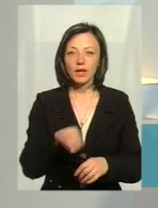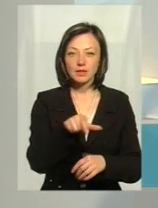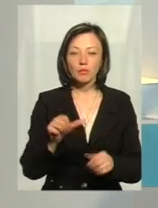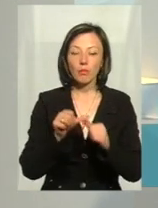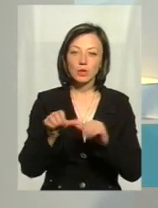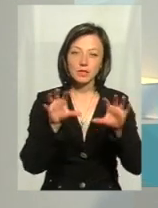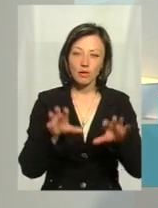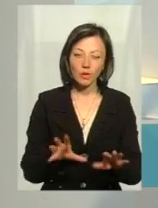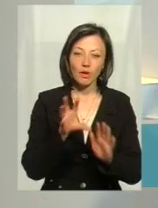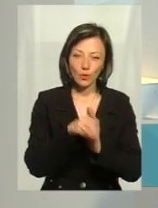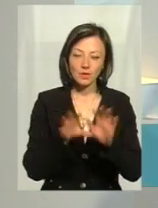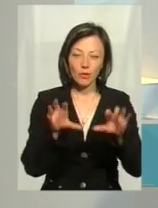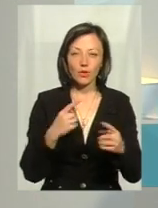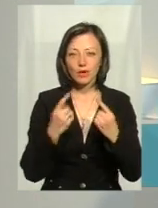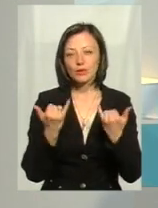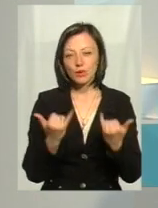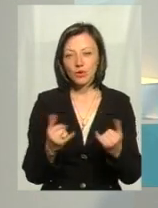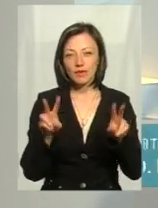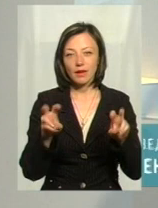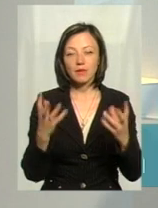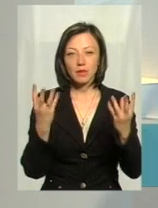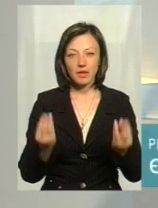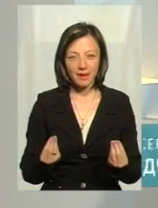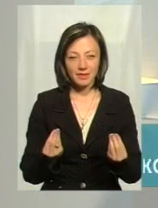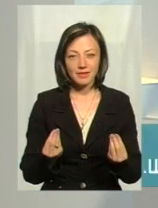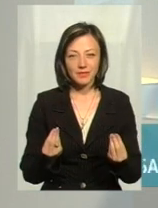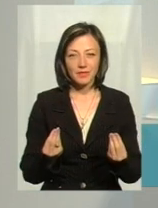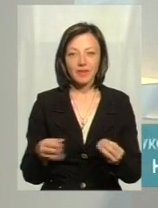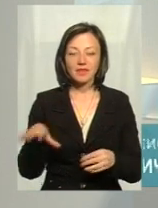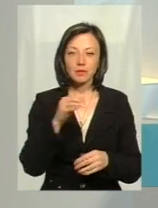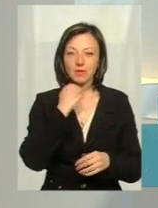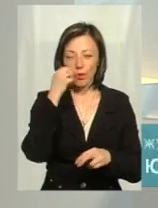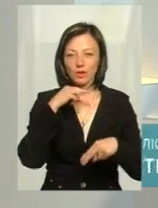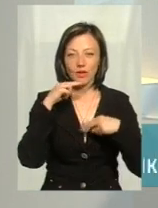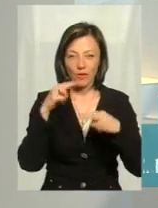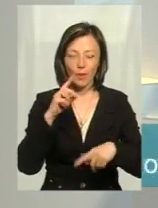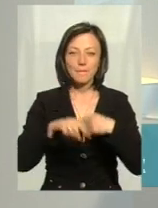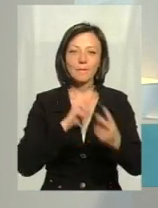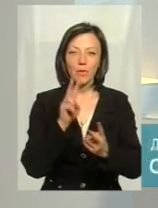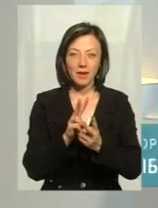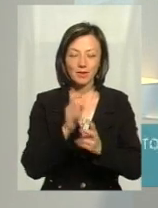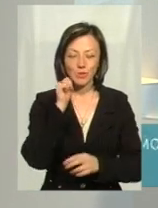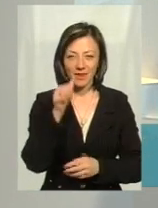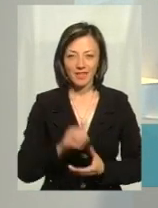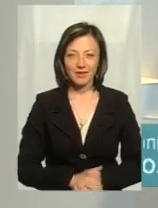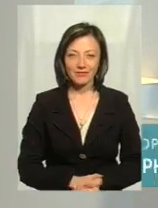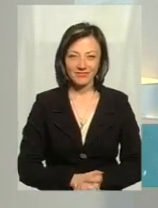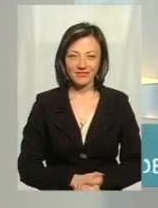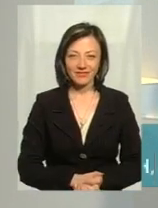поза законом і у законі ми говорили сьогодні у темі дня. Всім дякую за увагу. Побачимось уже завтра.